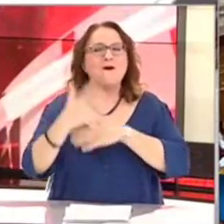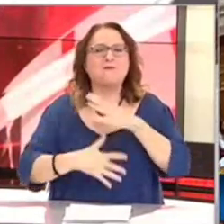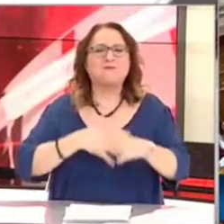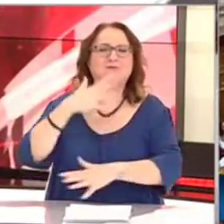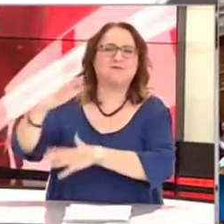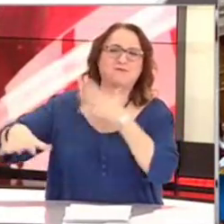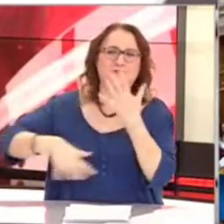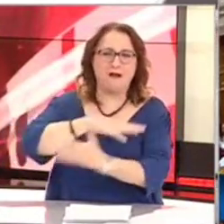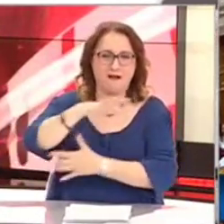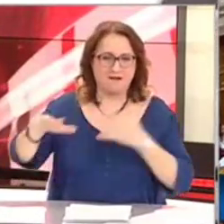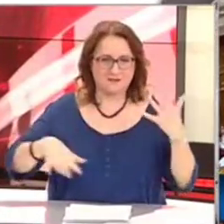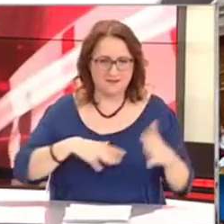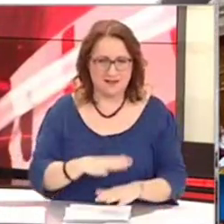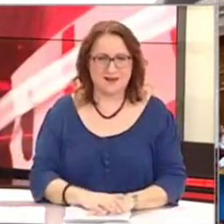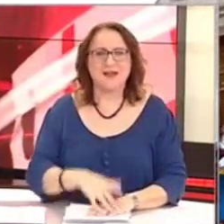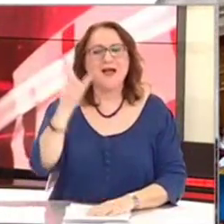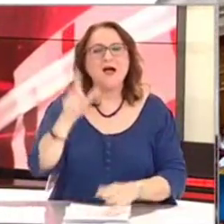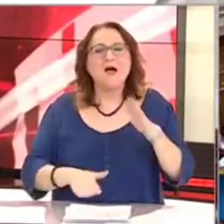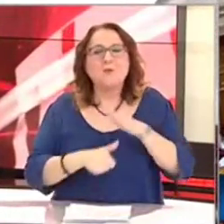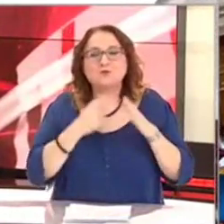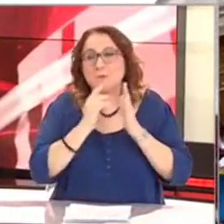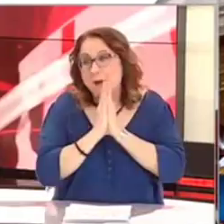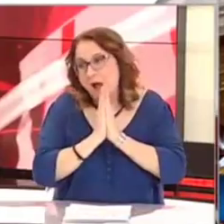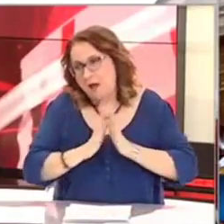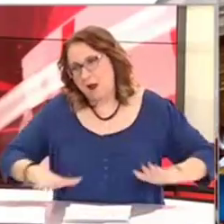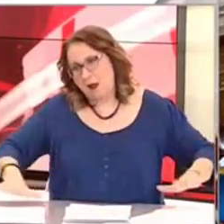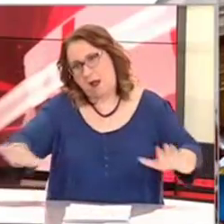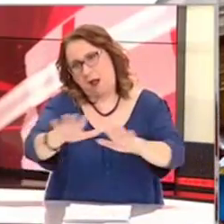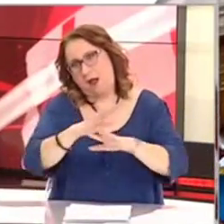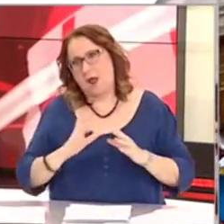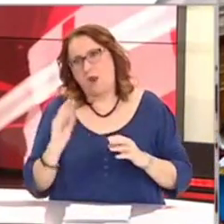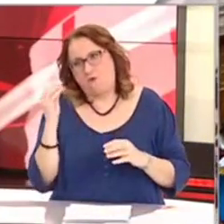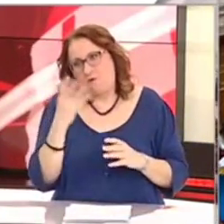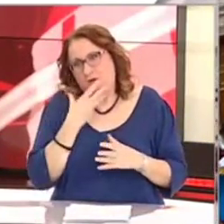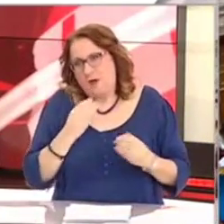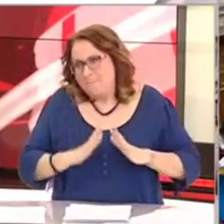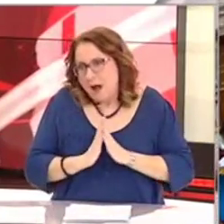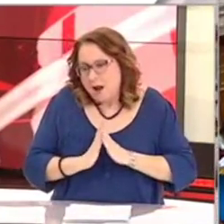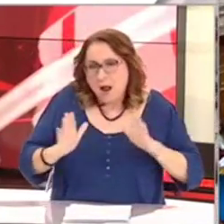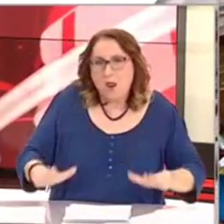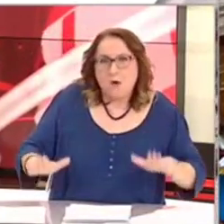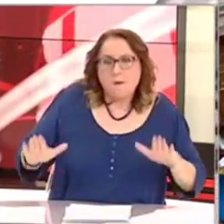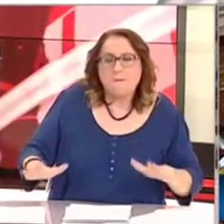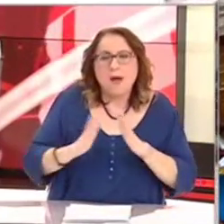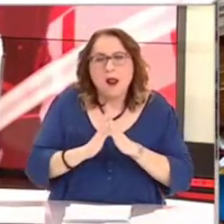Κύριε συνάδελφη. Παρακαλώ κύριοι συνάδελφοι,